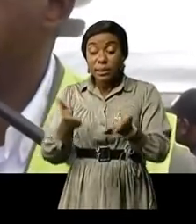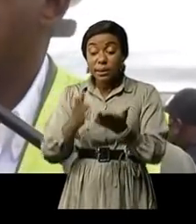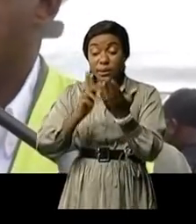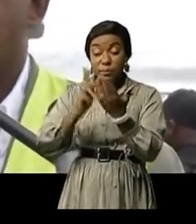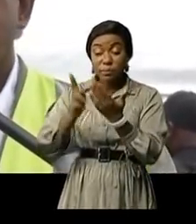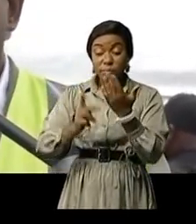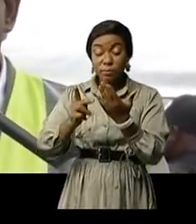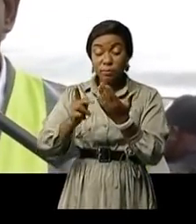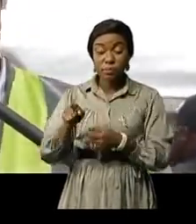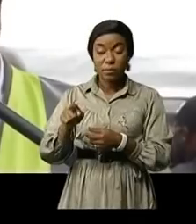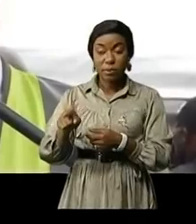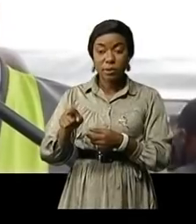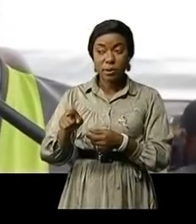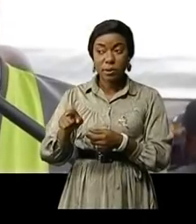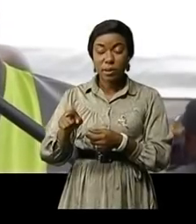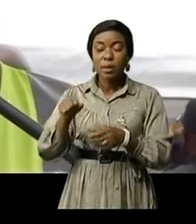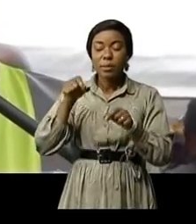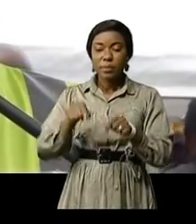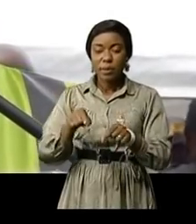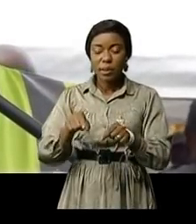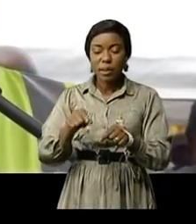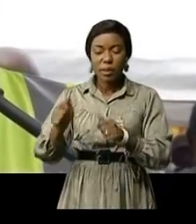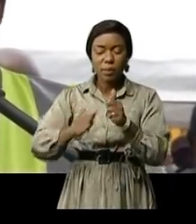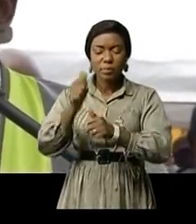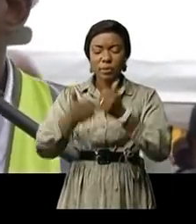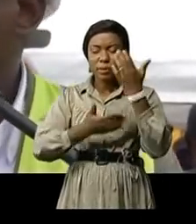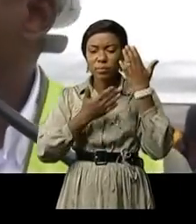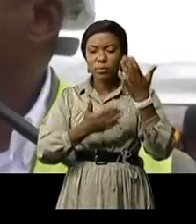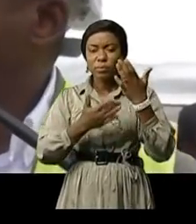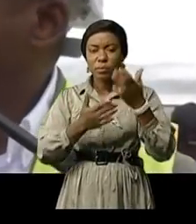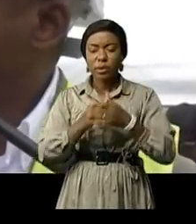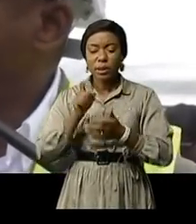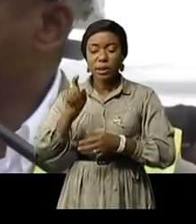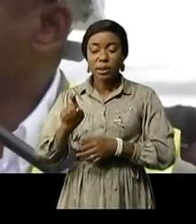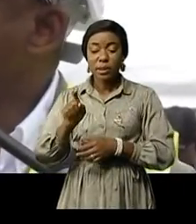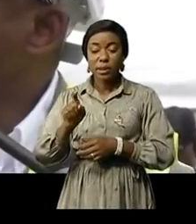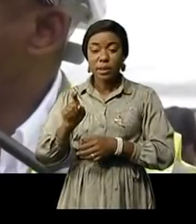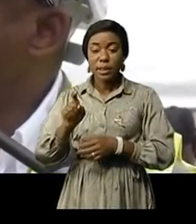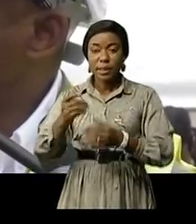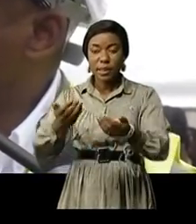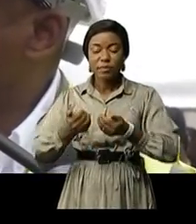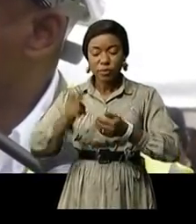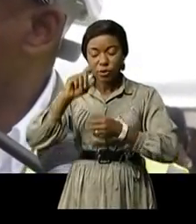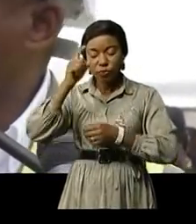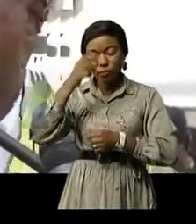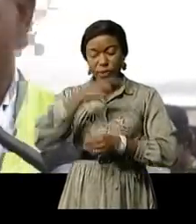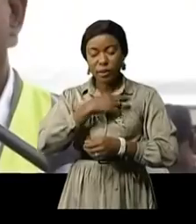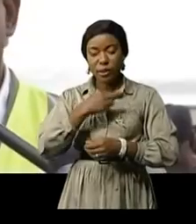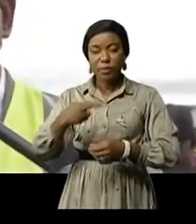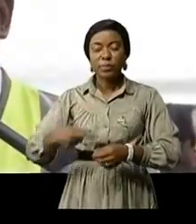témoignage le plus éloquent de la volonté du gouvernement de la République